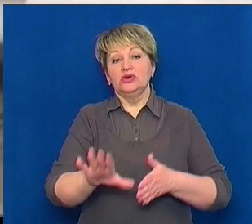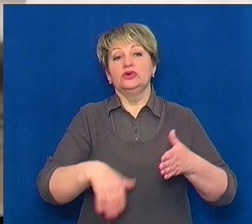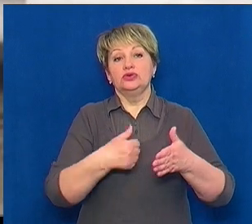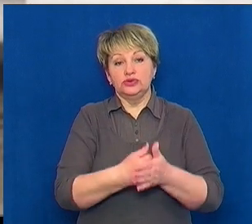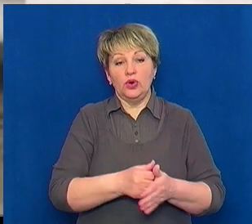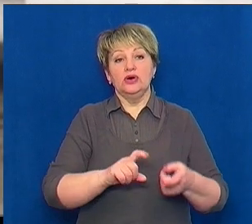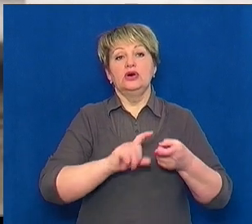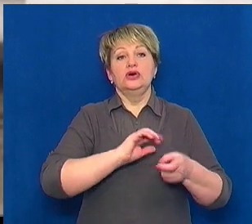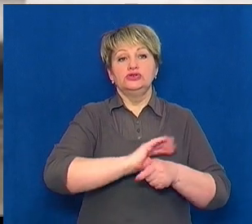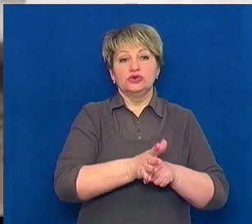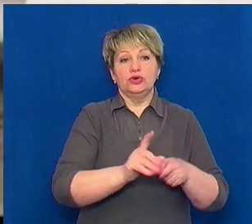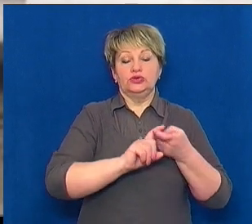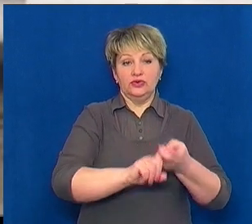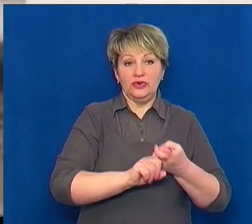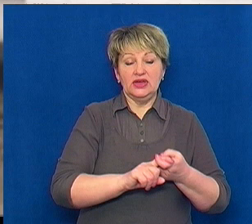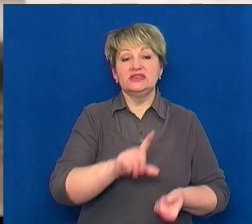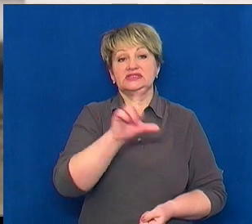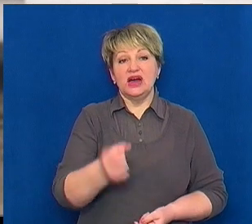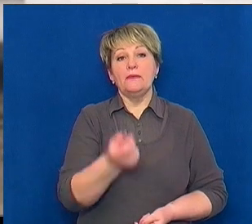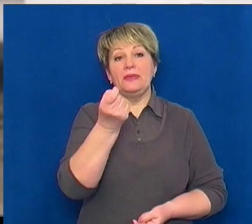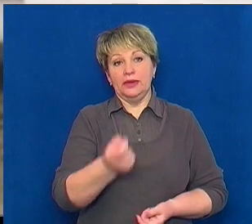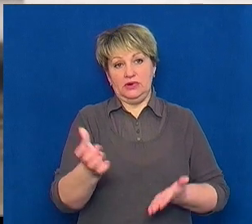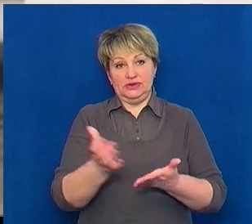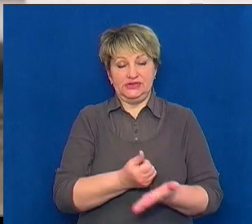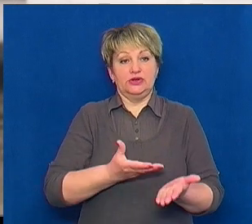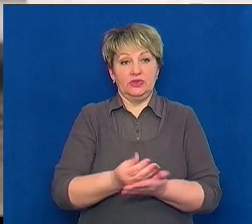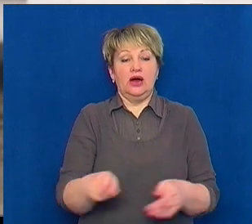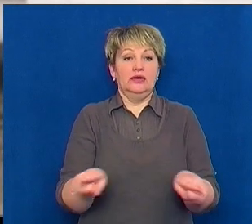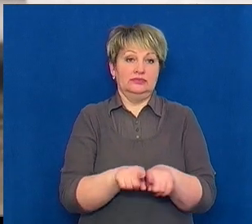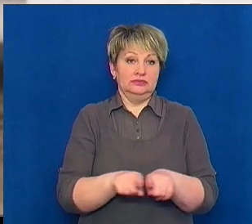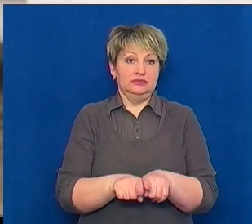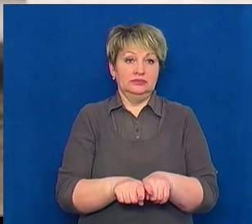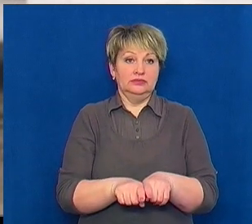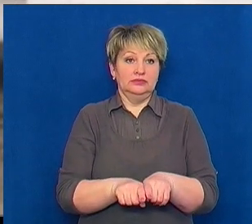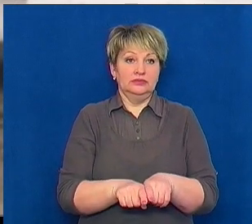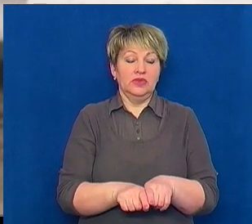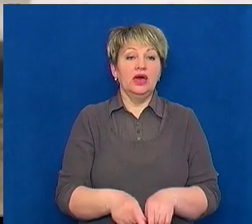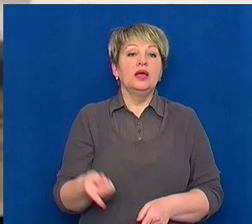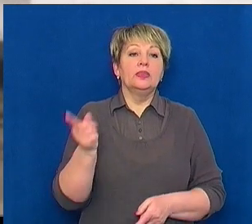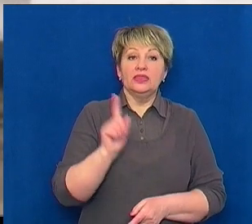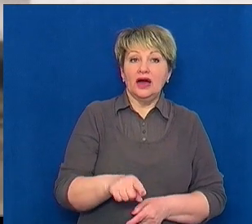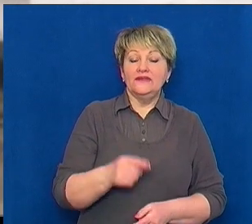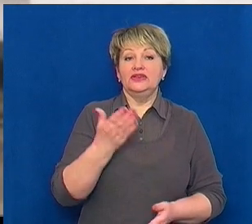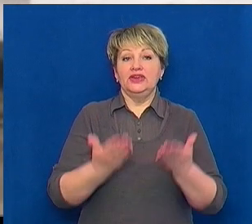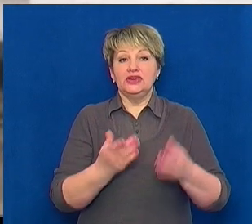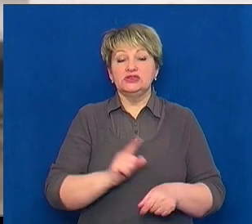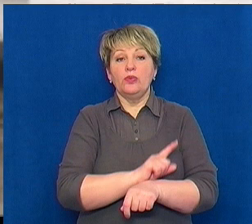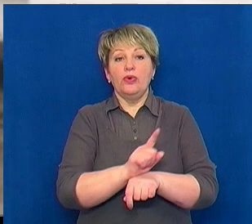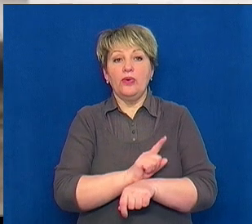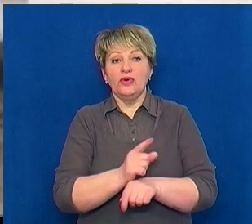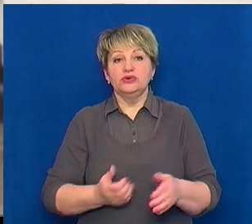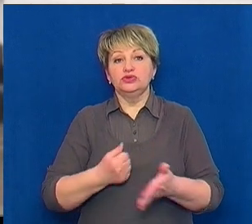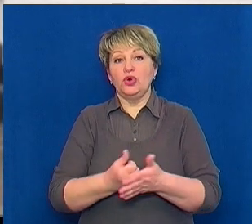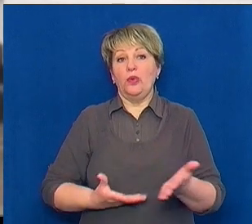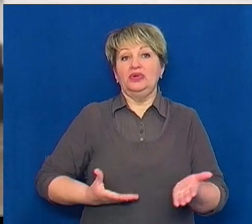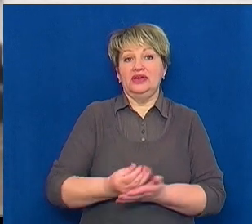коронавірусними хворими за мінімальну зарплату у даний час. Тому що навіть якщо по годинну доплаті їм 200 гривень,